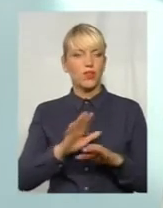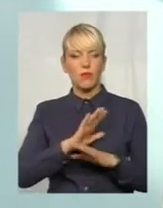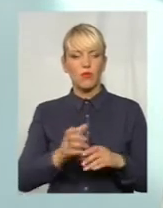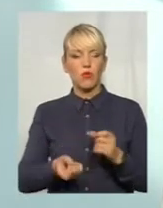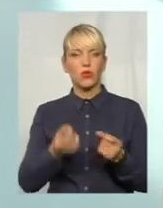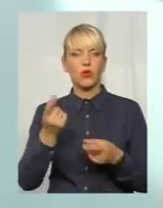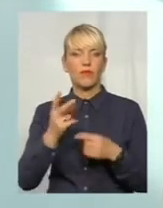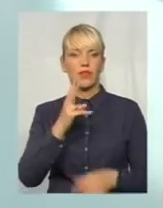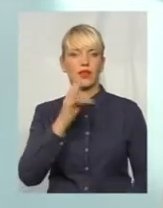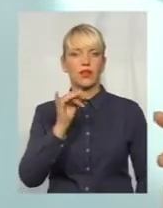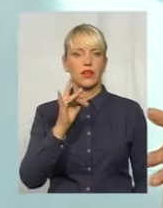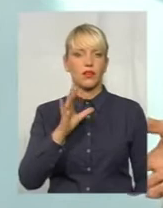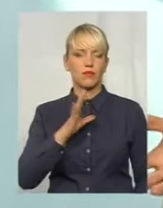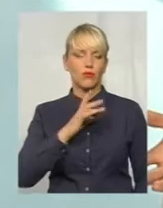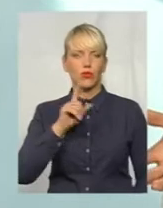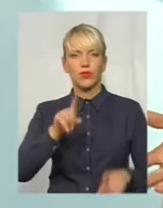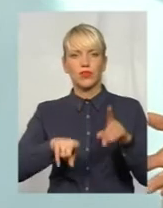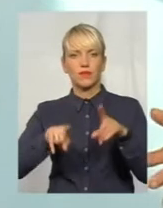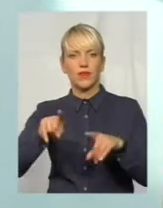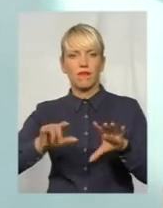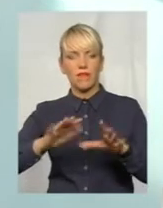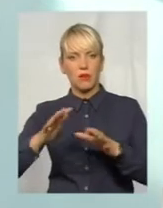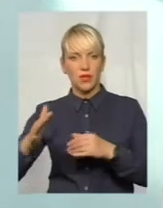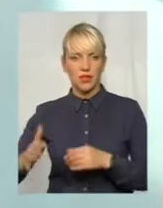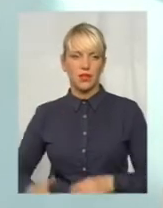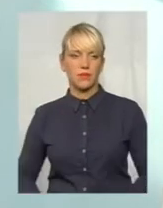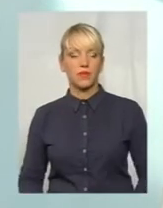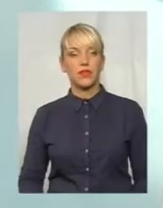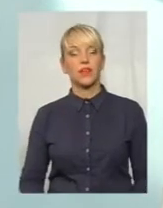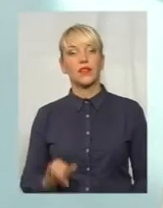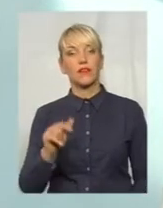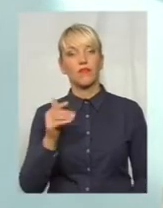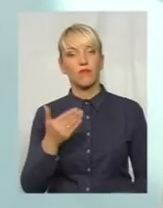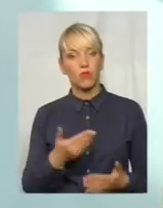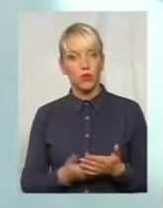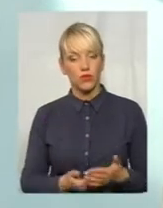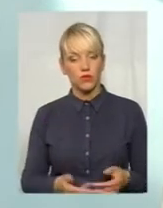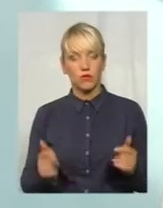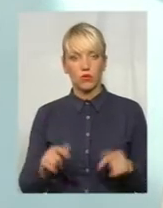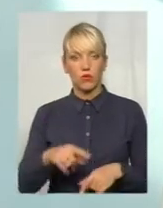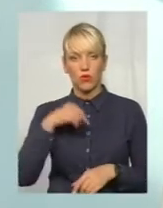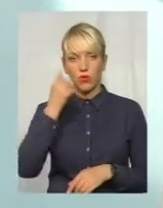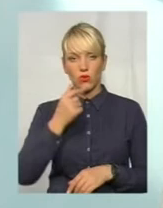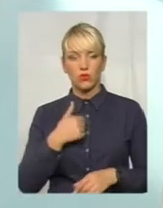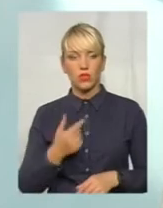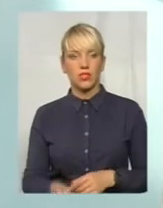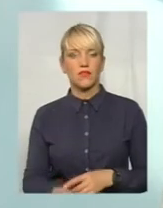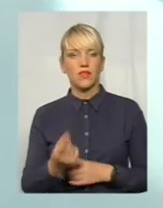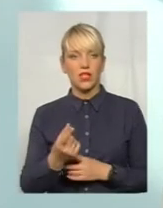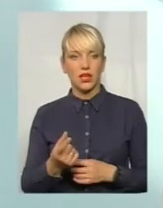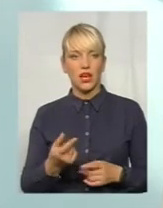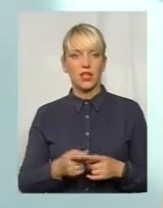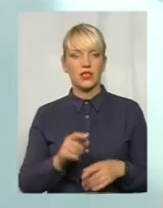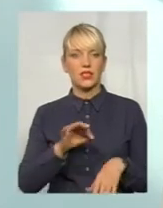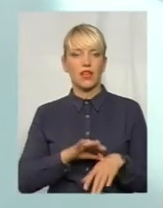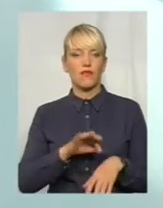Були поодинокі споредичні випадки, але це завжди буває. І ось в цьому році в нас знов таки виникає спалах захворювання на